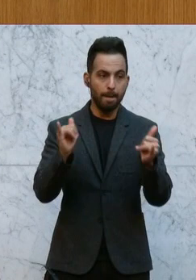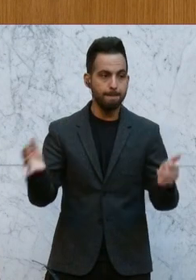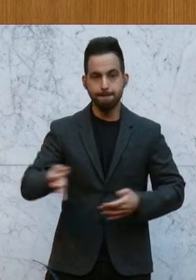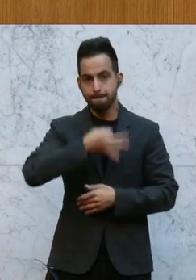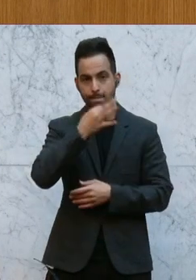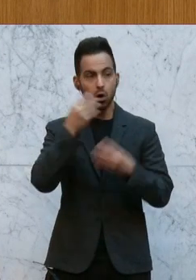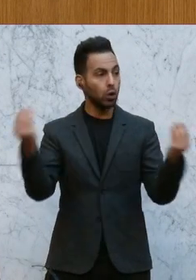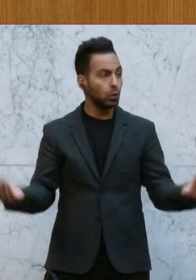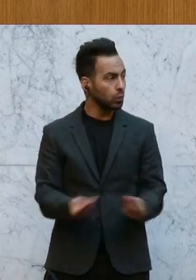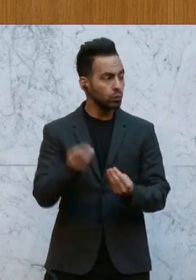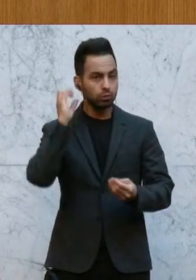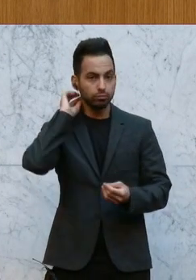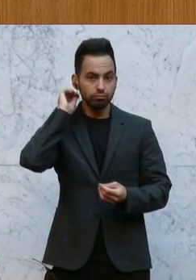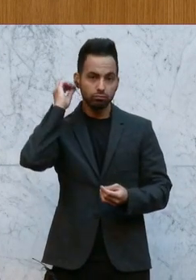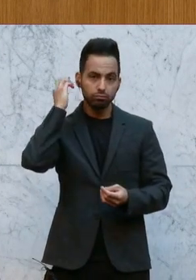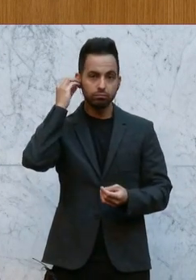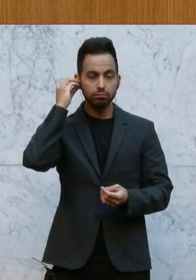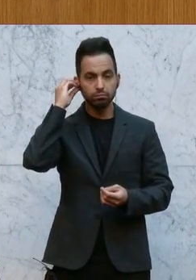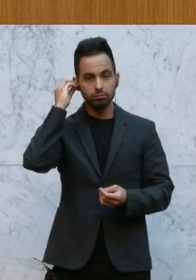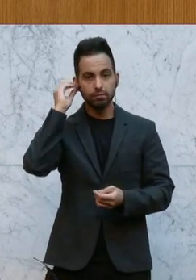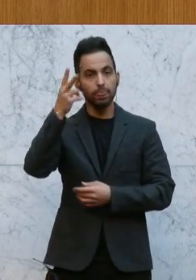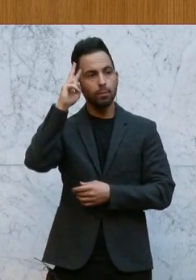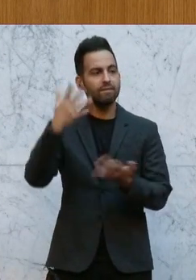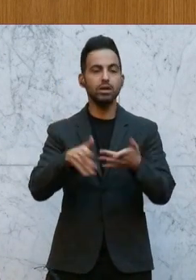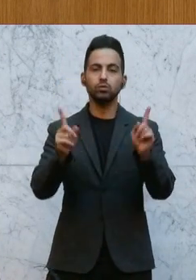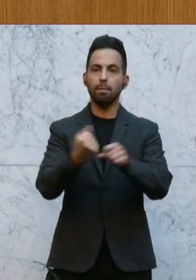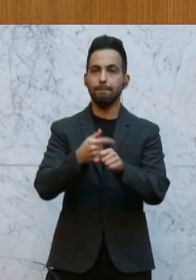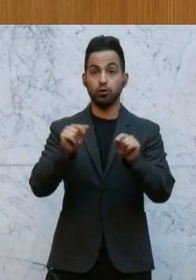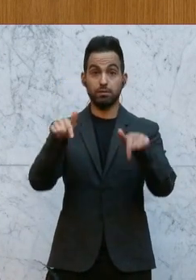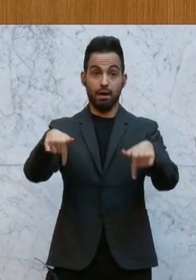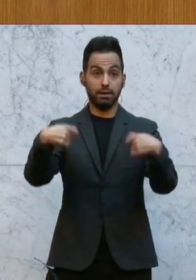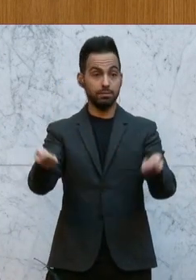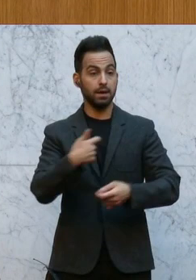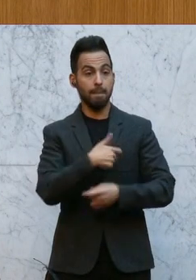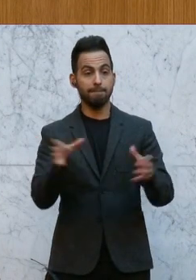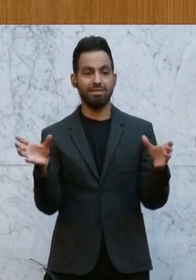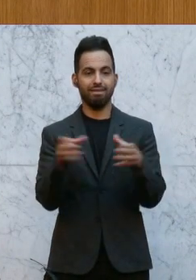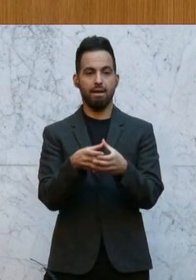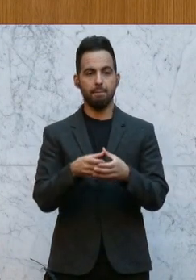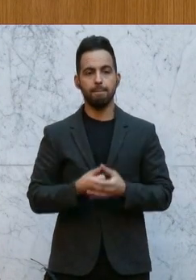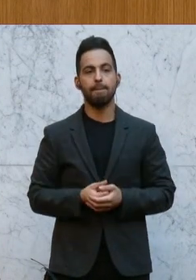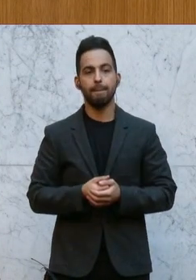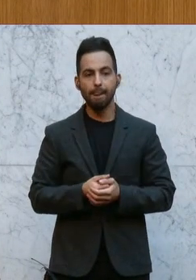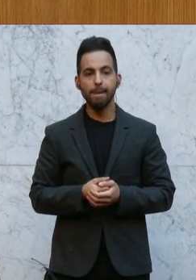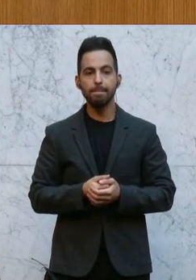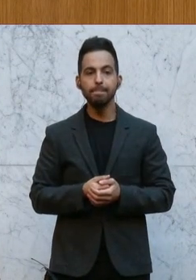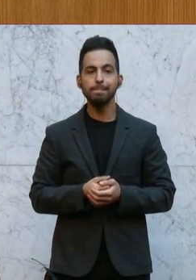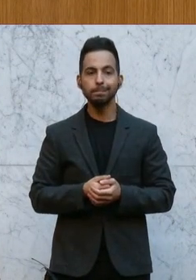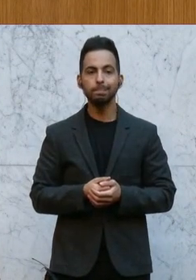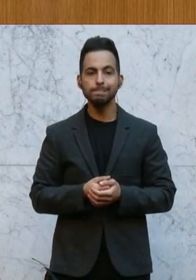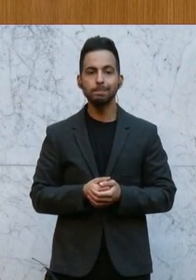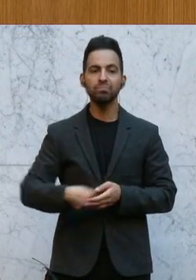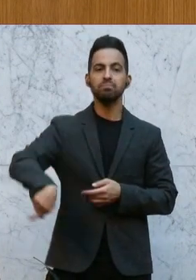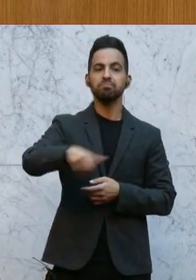weil die Überlegung, was macht man jetzt mit der Situation? Es gibt offensichtlich hier eine Partei, die fühlt sich offenbar